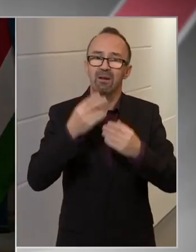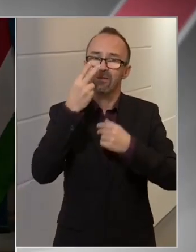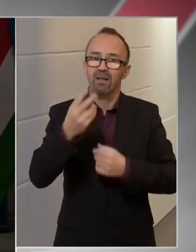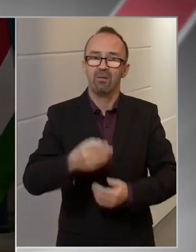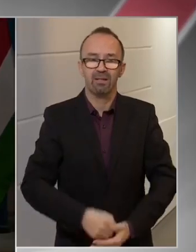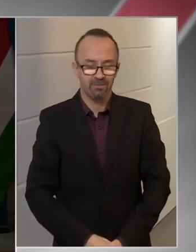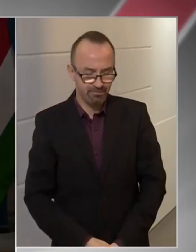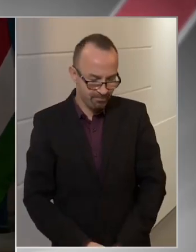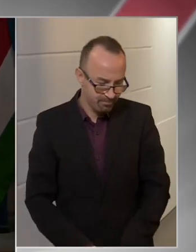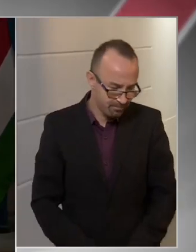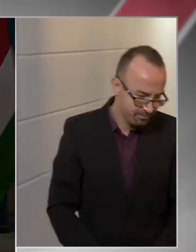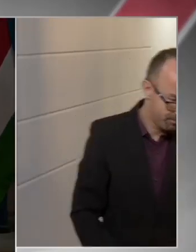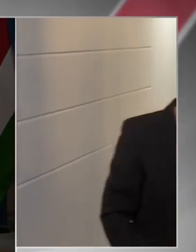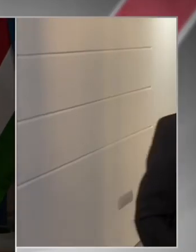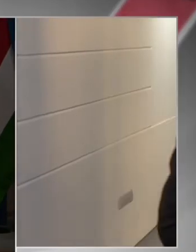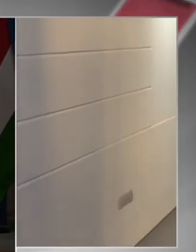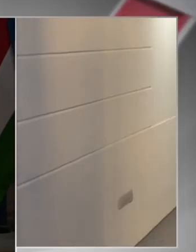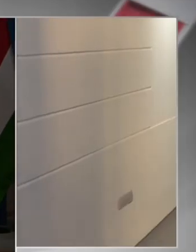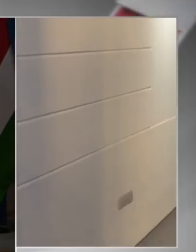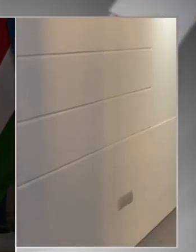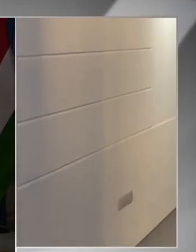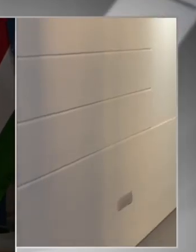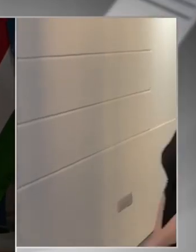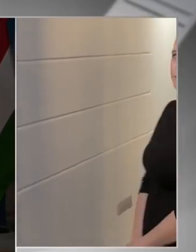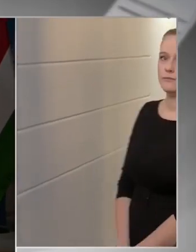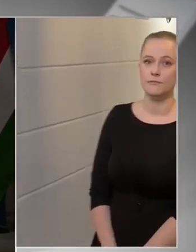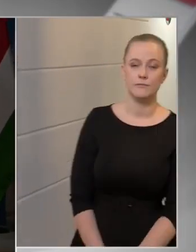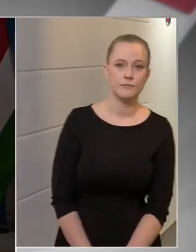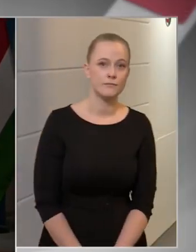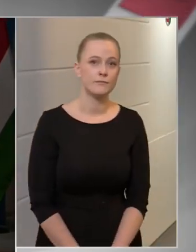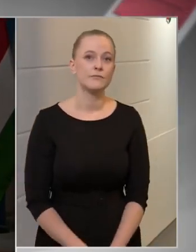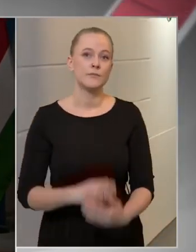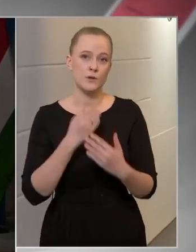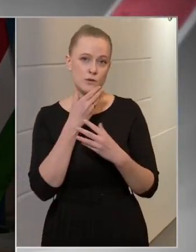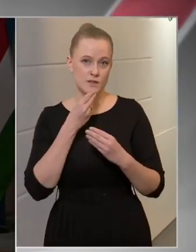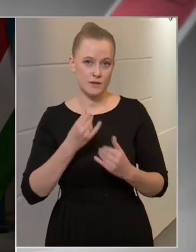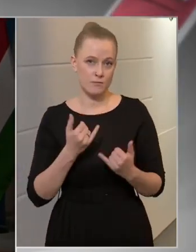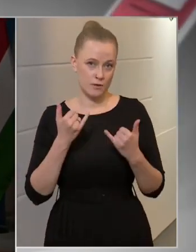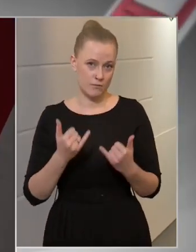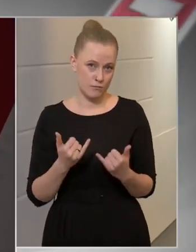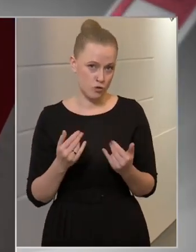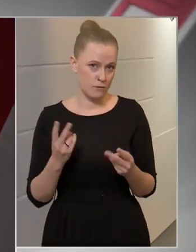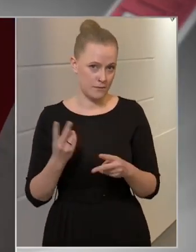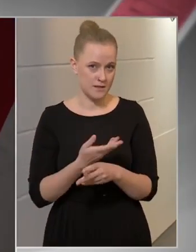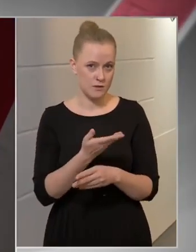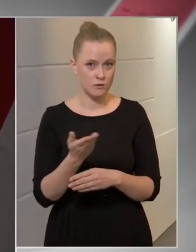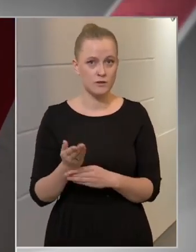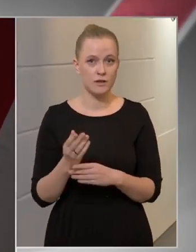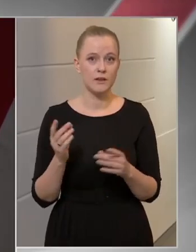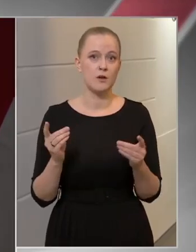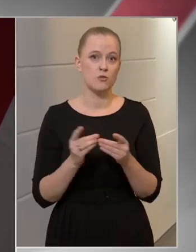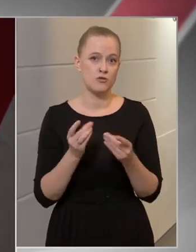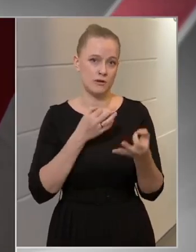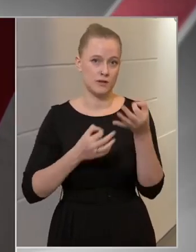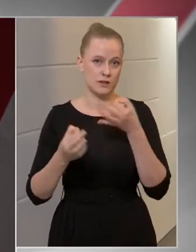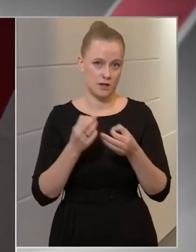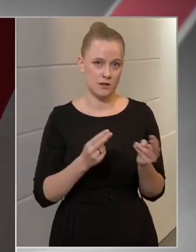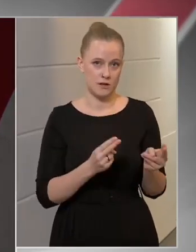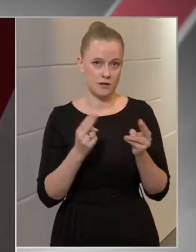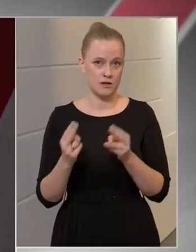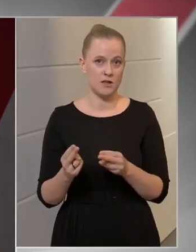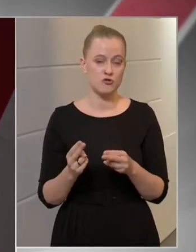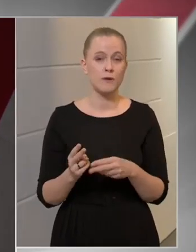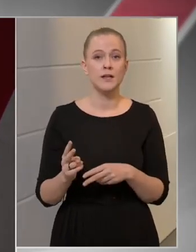figyelmüket! Köszönöm, tiszti főorosasszony! Ahogy már megszokhatták, az újságírói megkeresésekkel folytatjuk, a